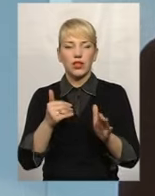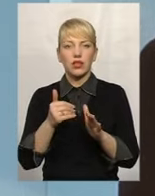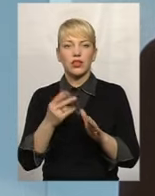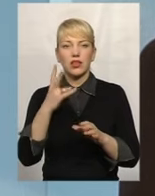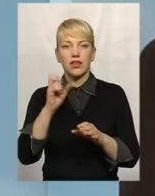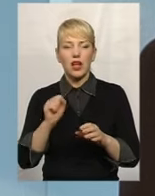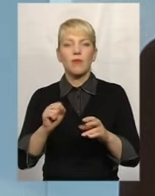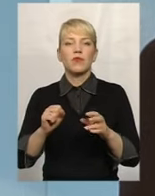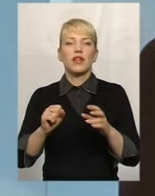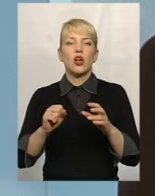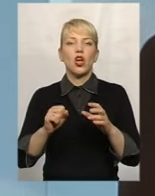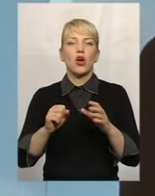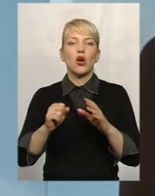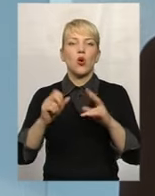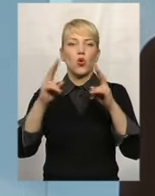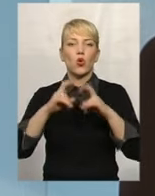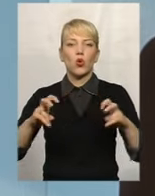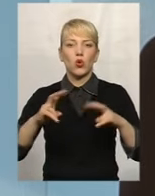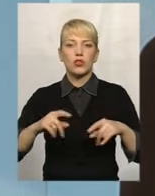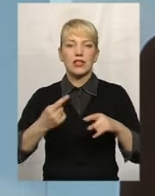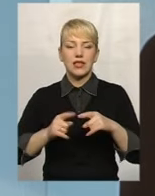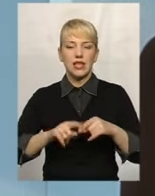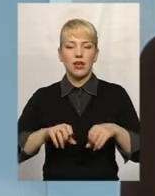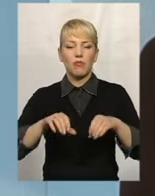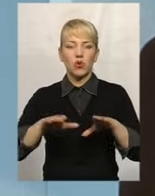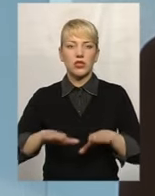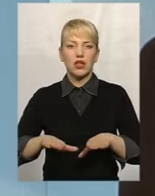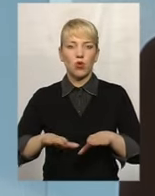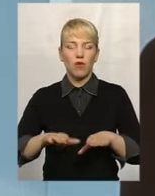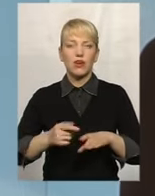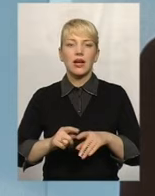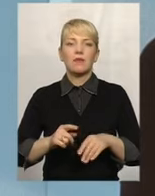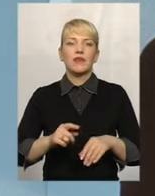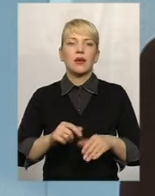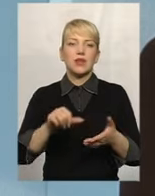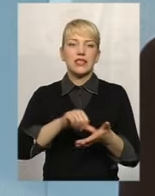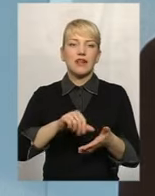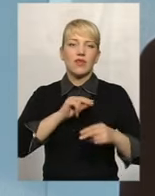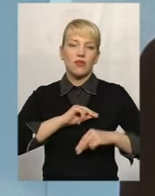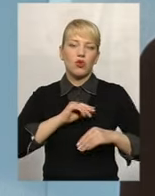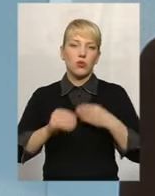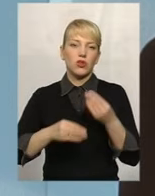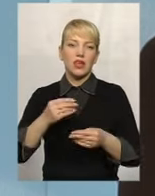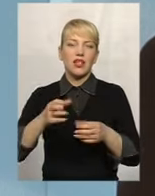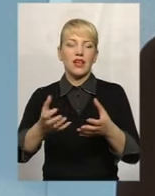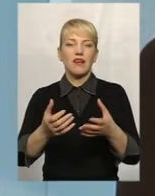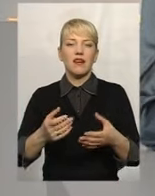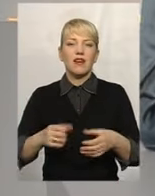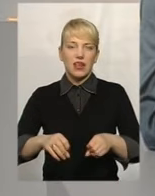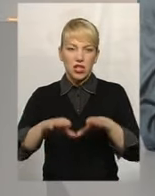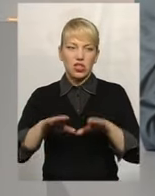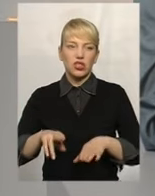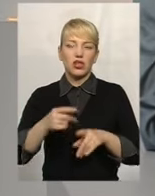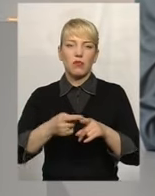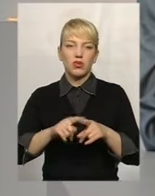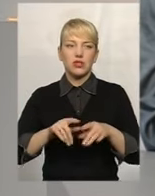даної постанови представників роботодавця, а також винести рішення по даній справі. Скажіть,